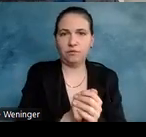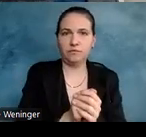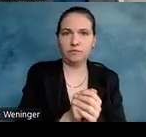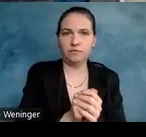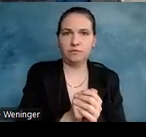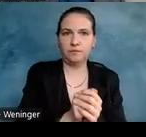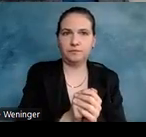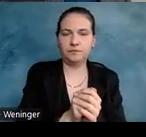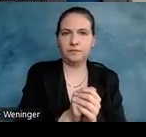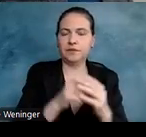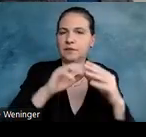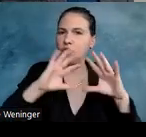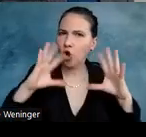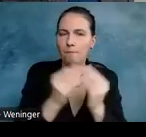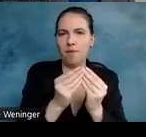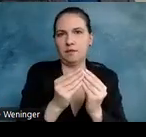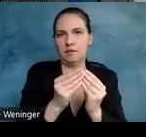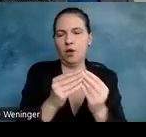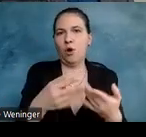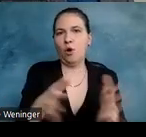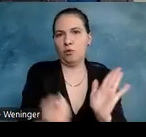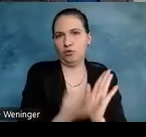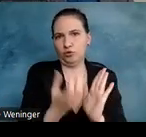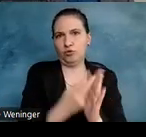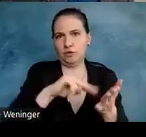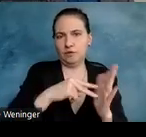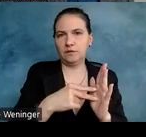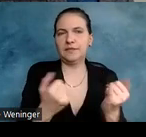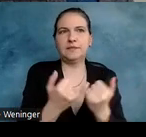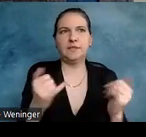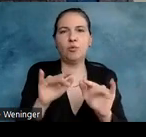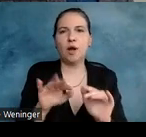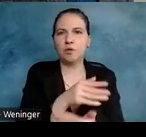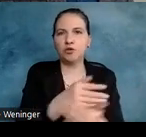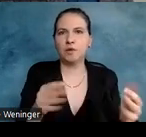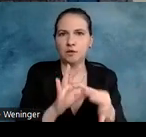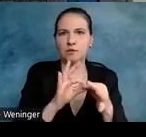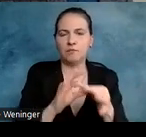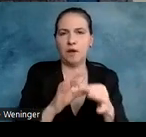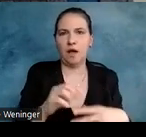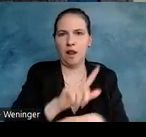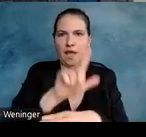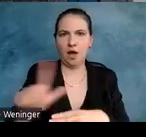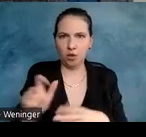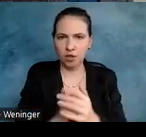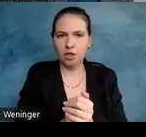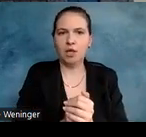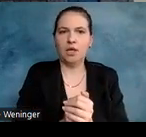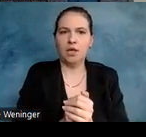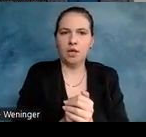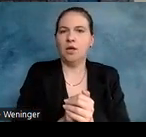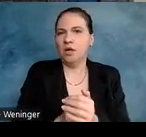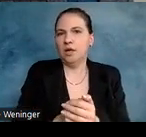das ist eine komplette Open-Source-Technologie eigentlich, eine Art Programmiersprache zum Layouten. Und da muss man eben ein